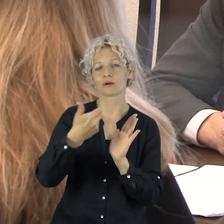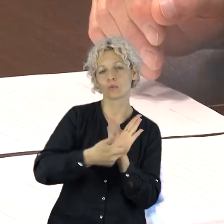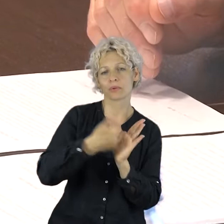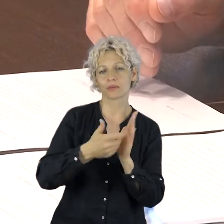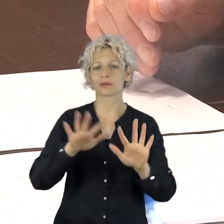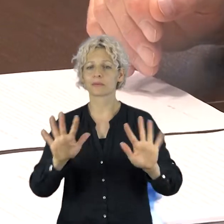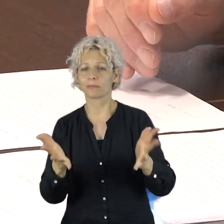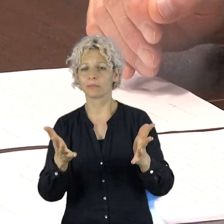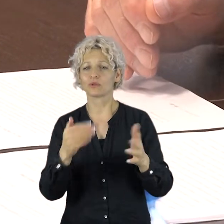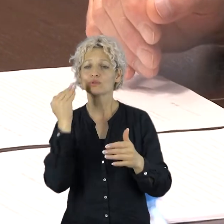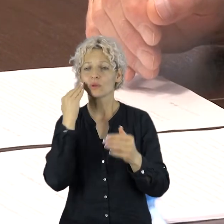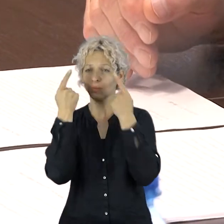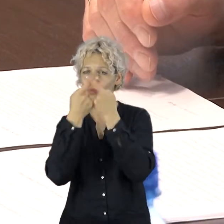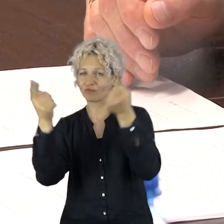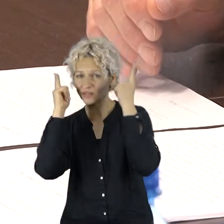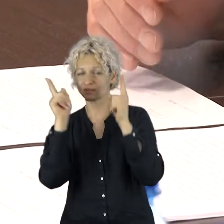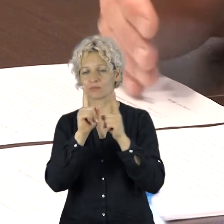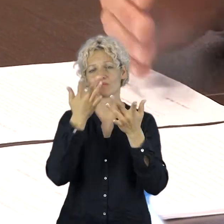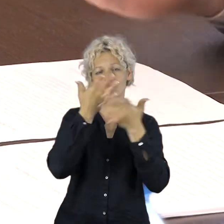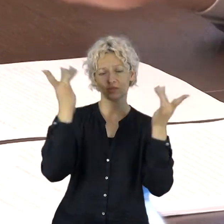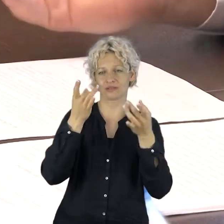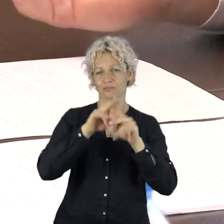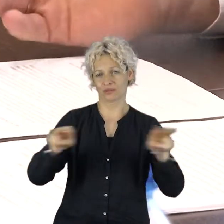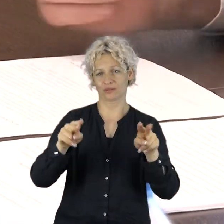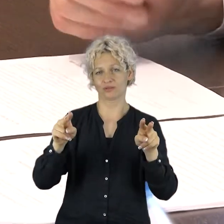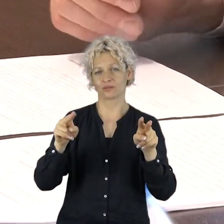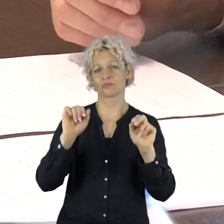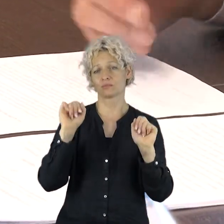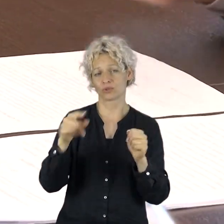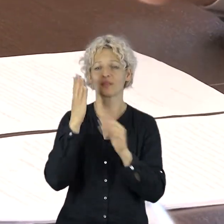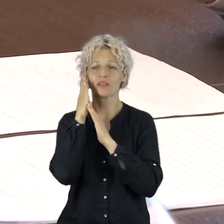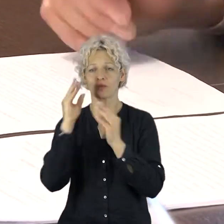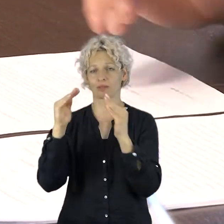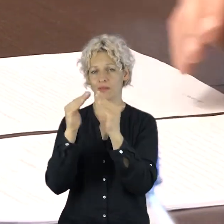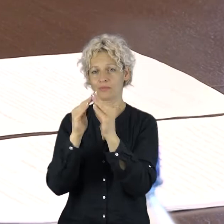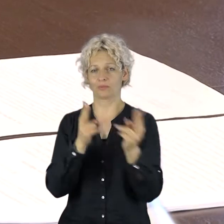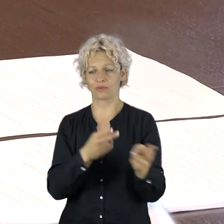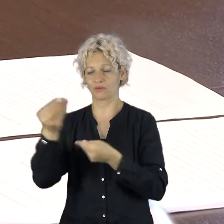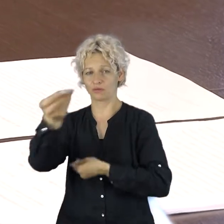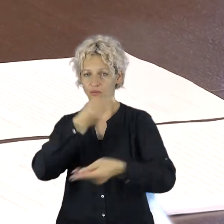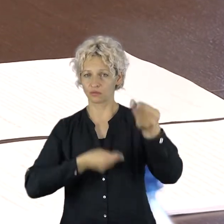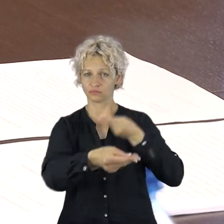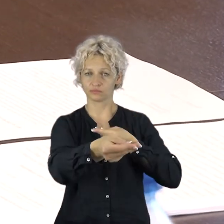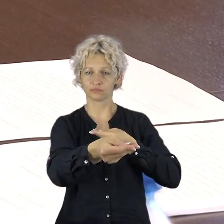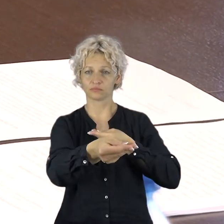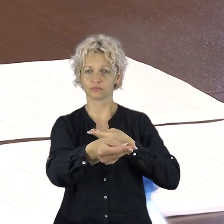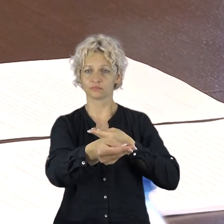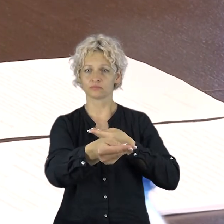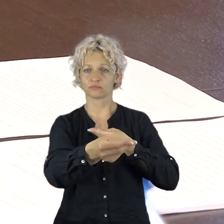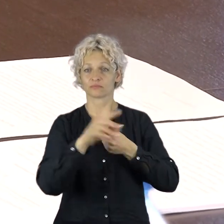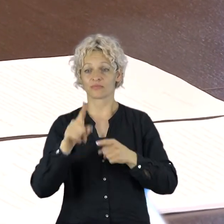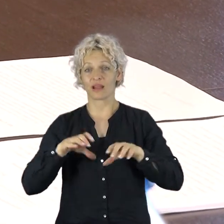dėrybos tiek su Šiaulių universitetu, tiek su Švietimo ministerije, dėl galimų nakvinės namų ir bendrabutčio pastatų mainų.